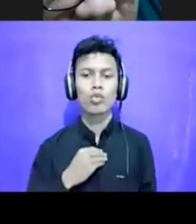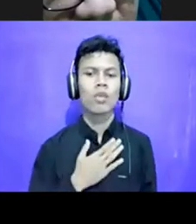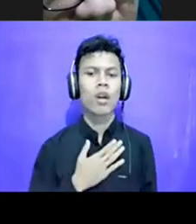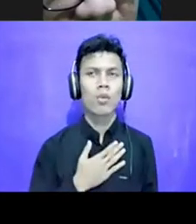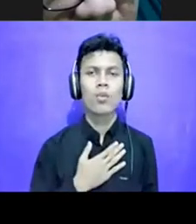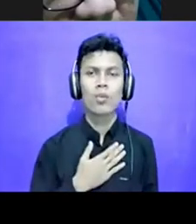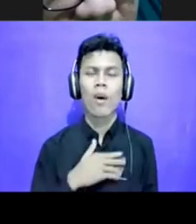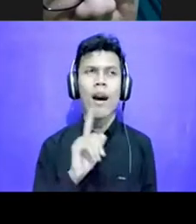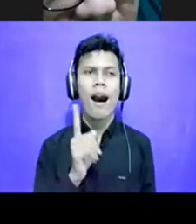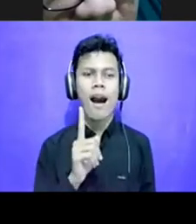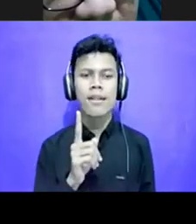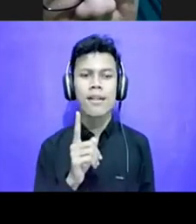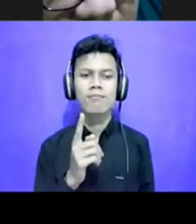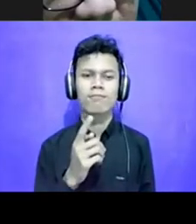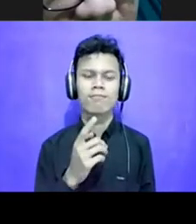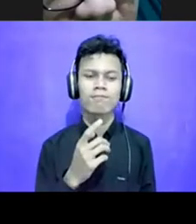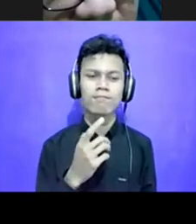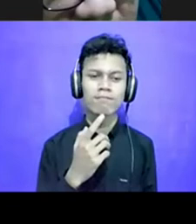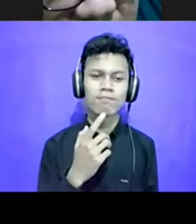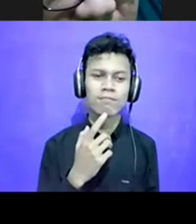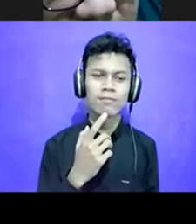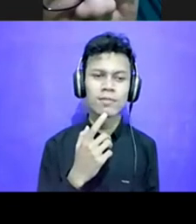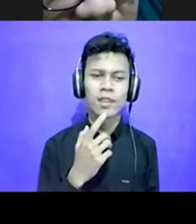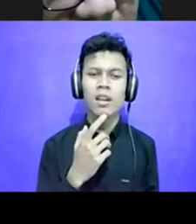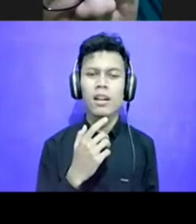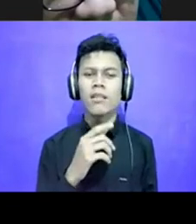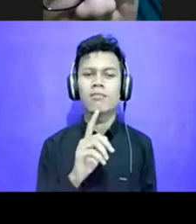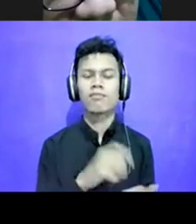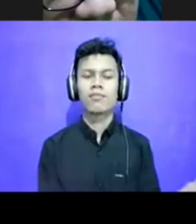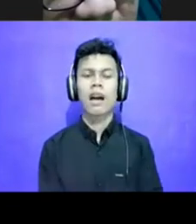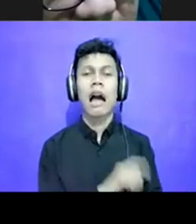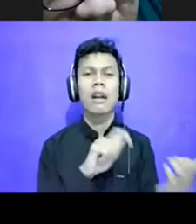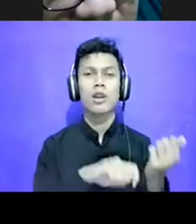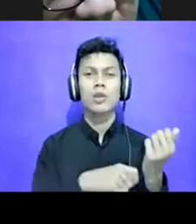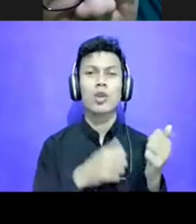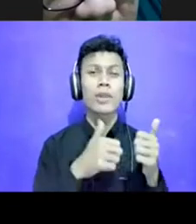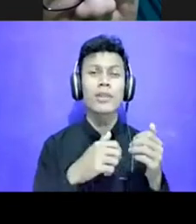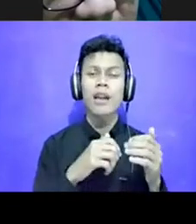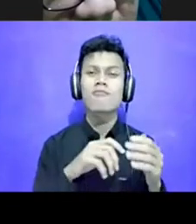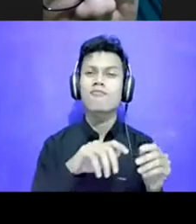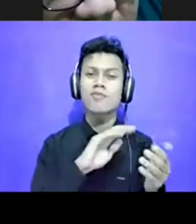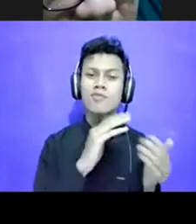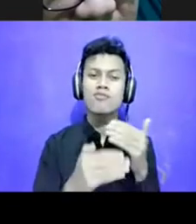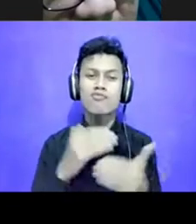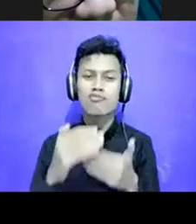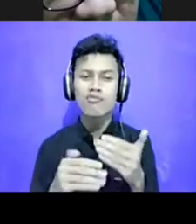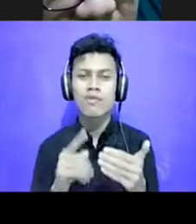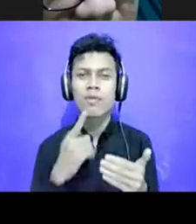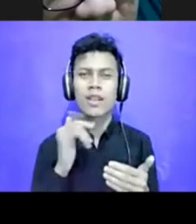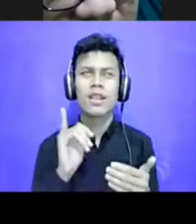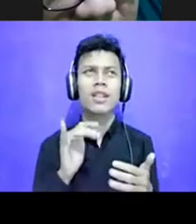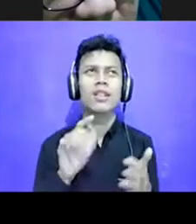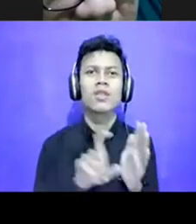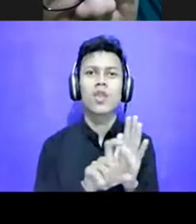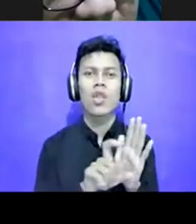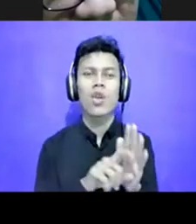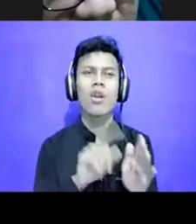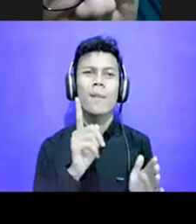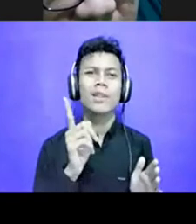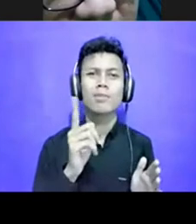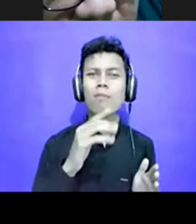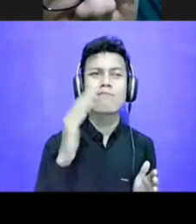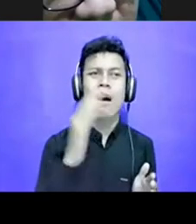ada sentimen yang bisa dimainkan di sini, misalnya alasan responden tidak ikut kartu, prakerja.